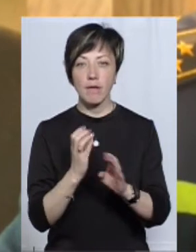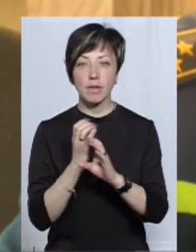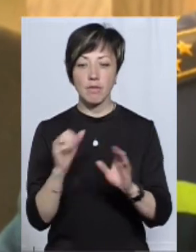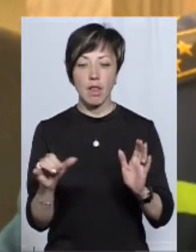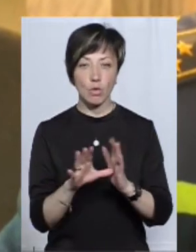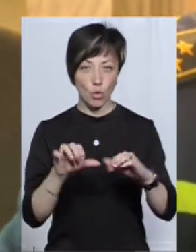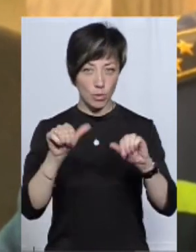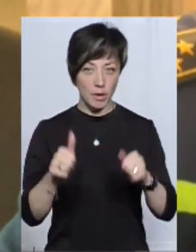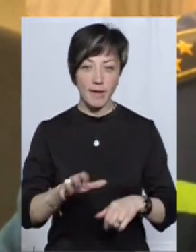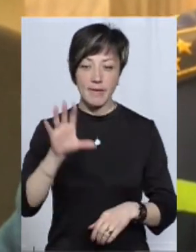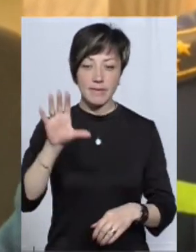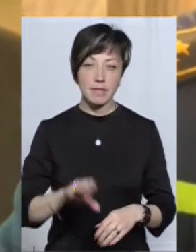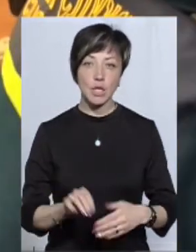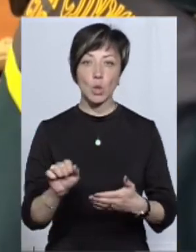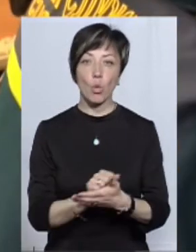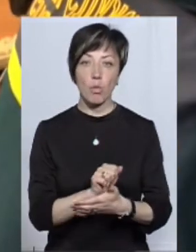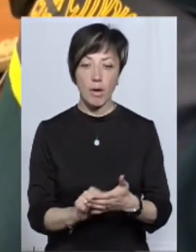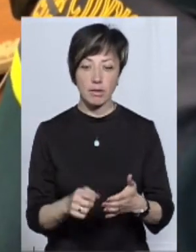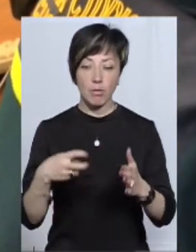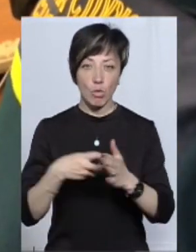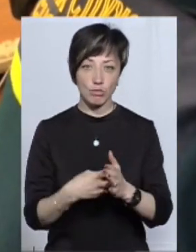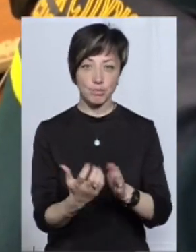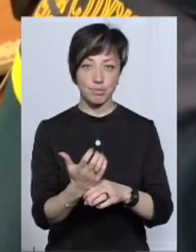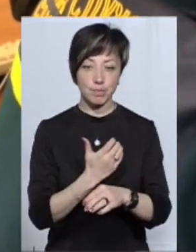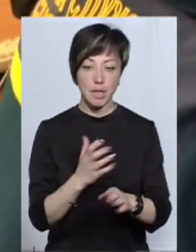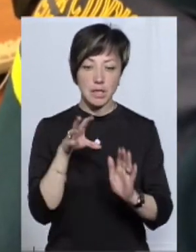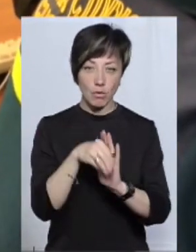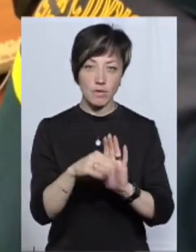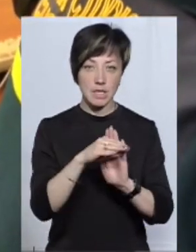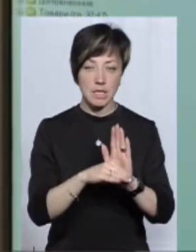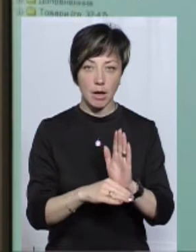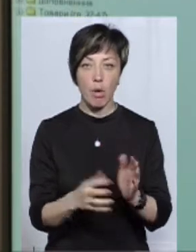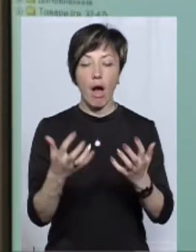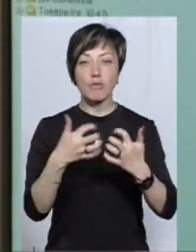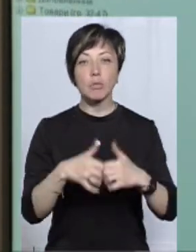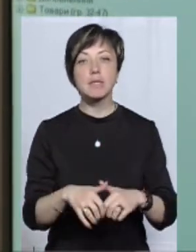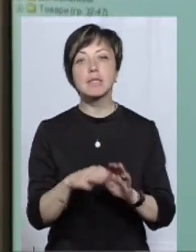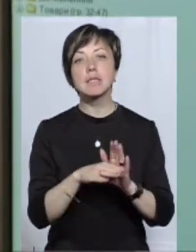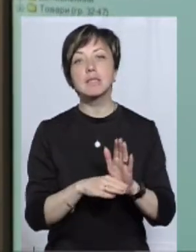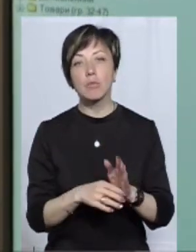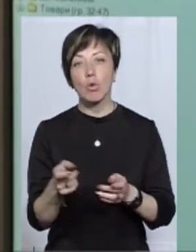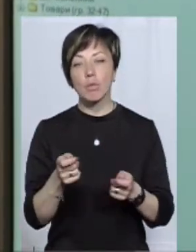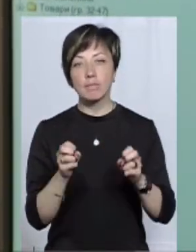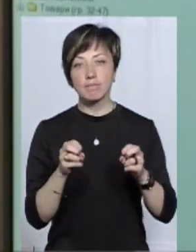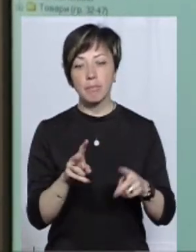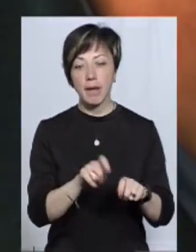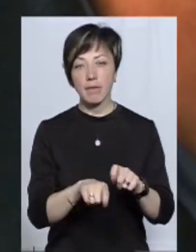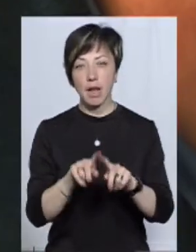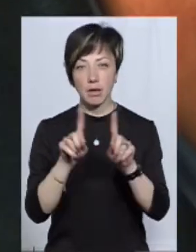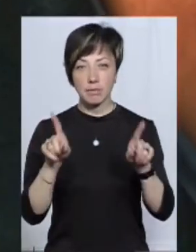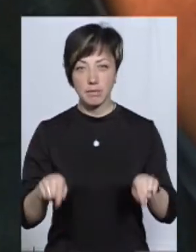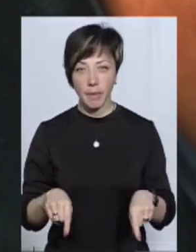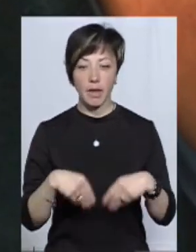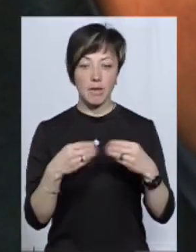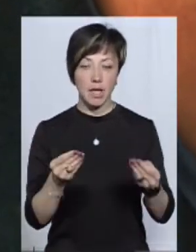вигляді, тобто всі документи приходять на електронну пошту та заводяться в систему. Автоматизована система управління ризиками перевіряє декларацію та